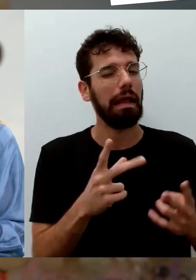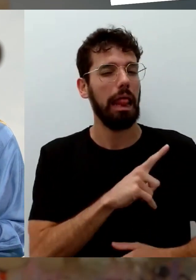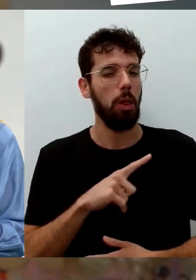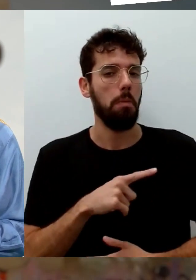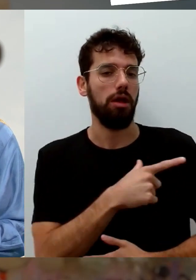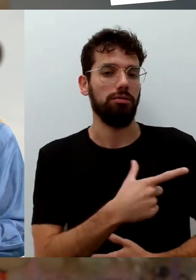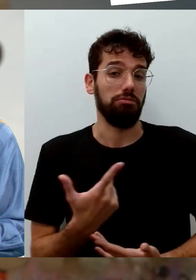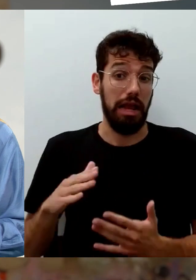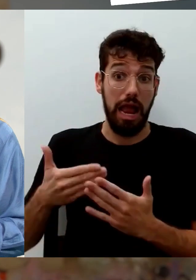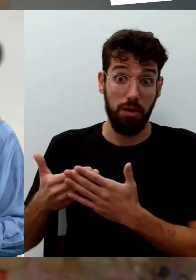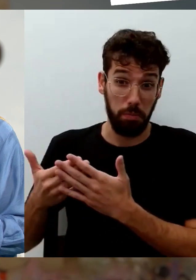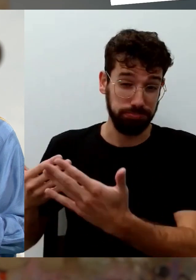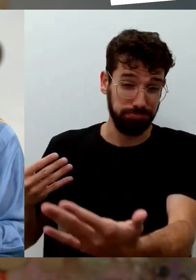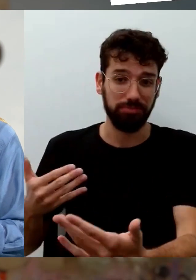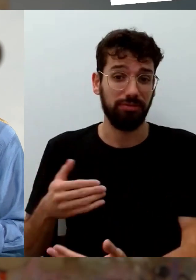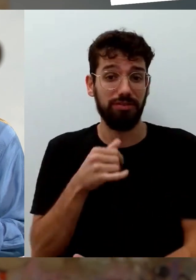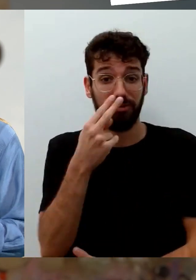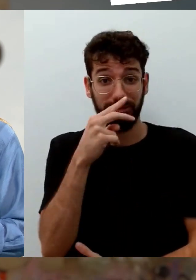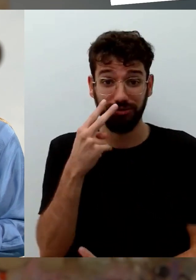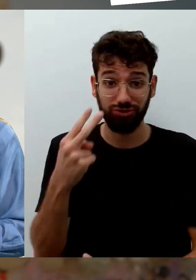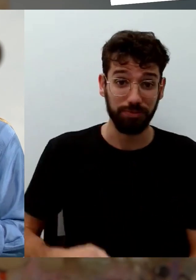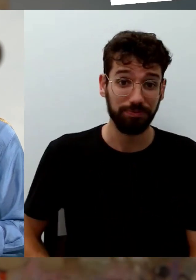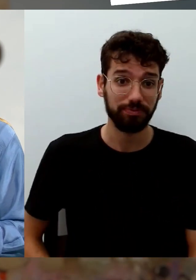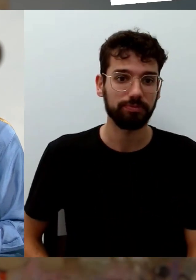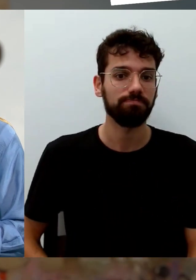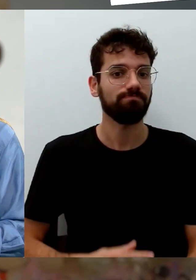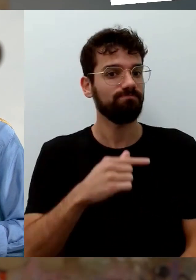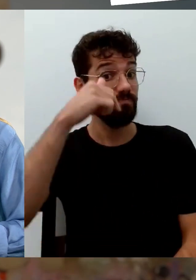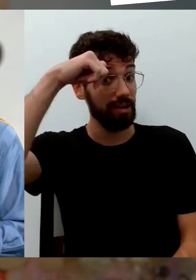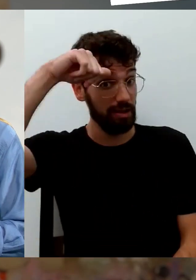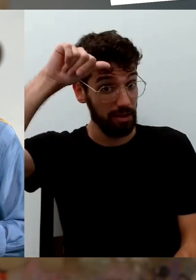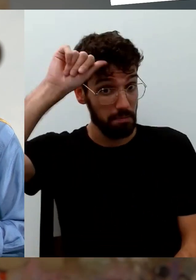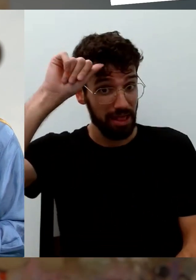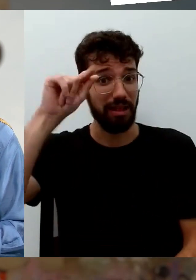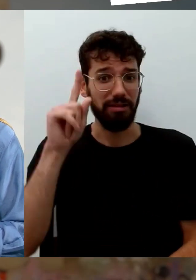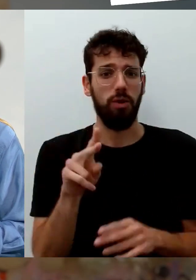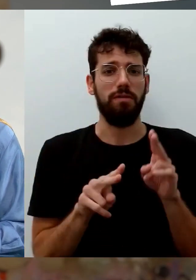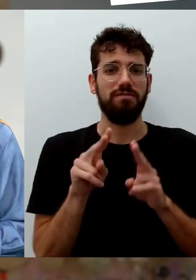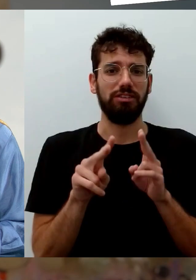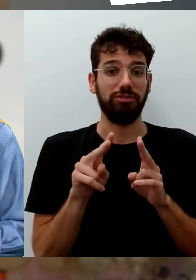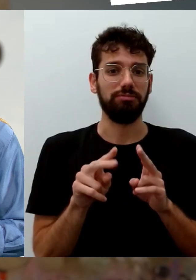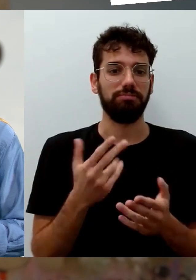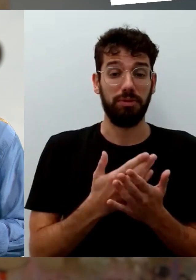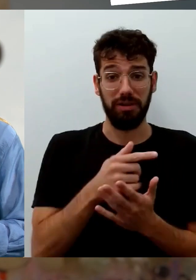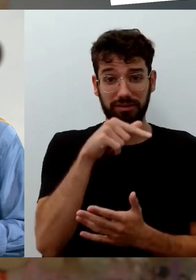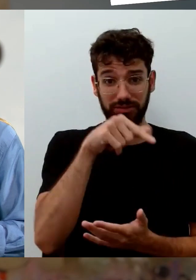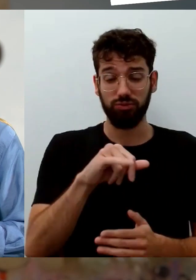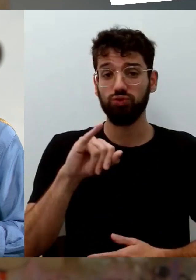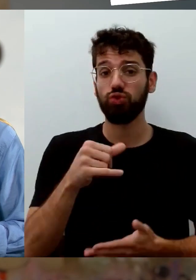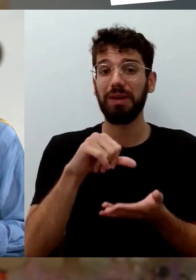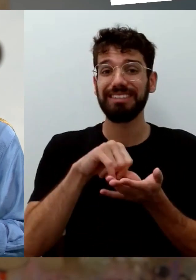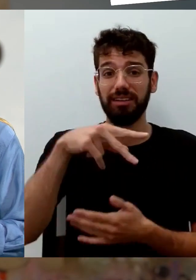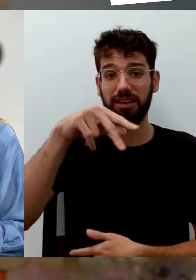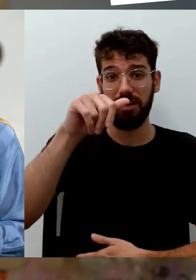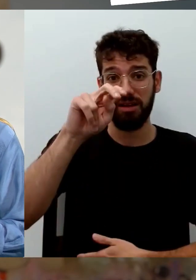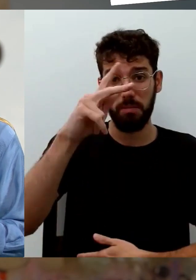geboten. Schaut einfach mal vorbei. Auch hier bei uns in Berlin ist einiges los. Dort startet jetzt im Jobcenter Pankow eine Aktion. Bis zum Mittag